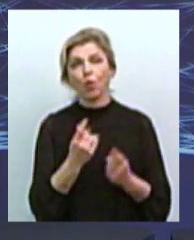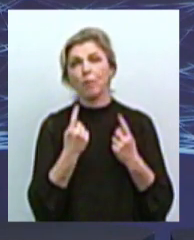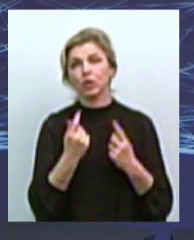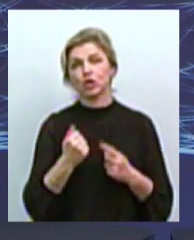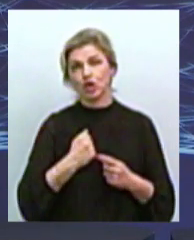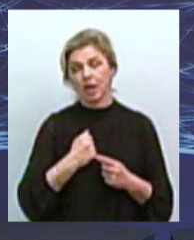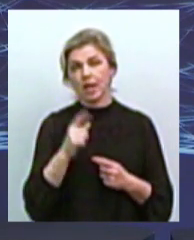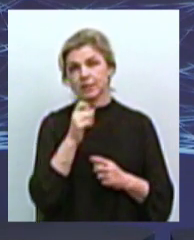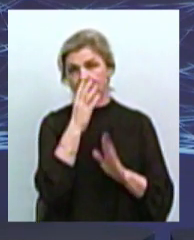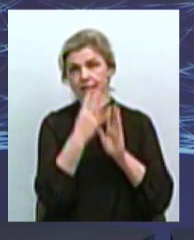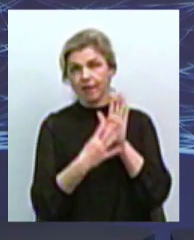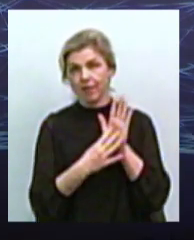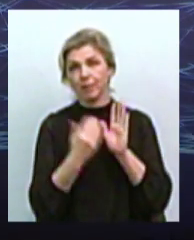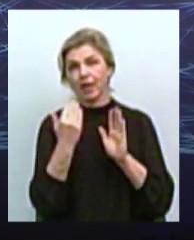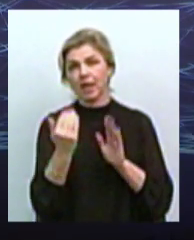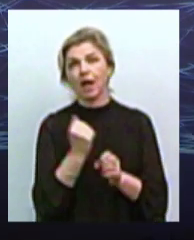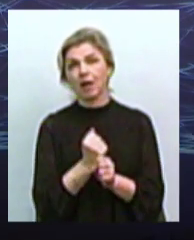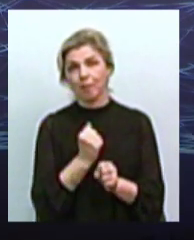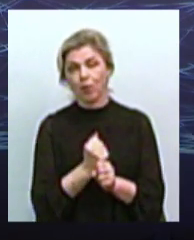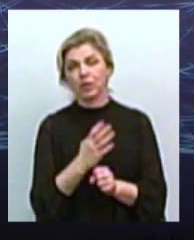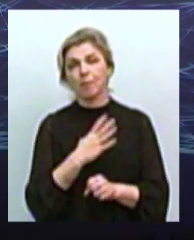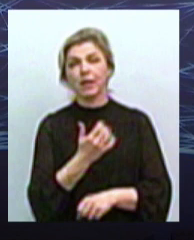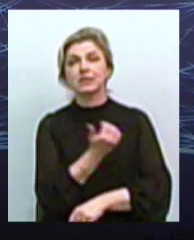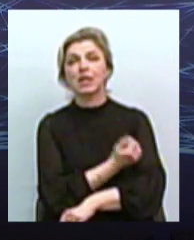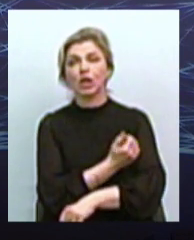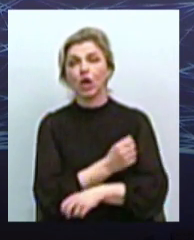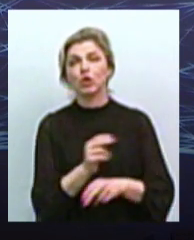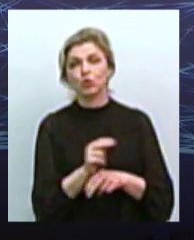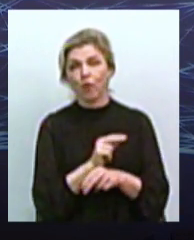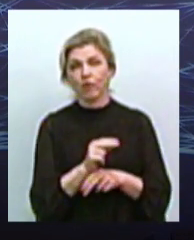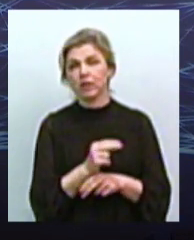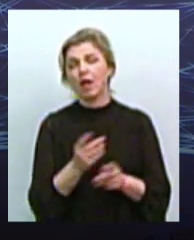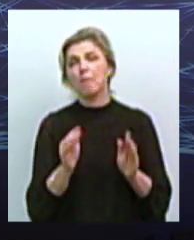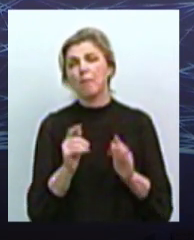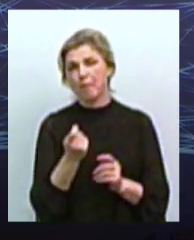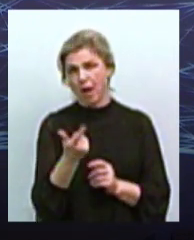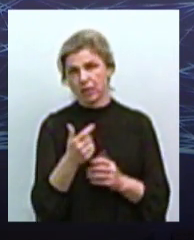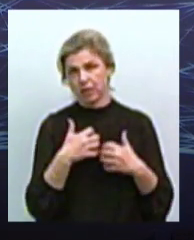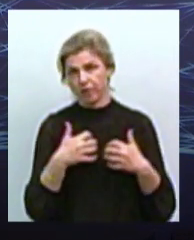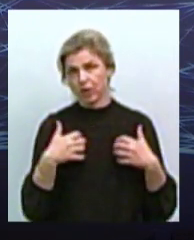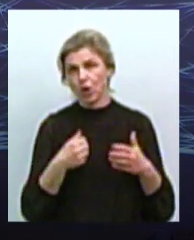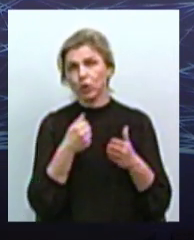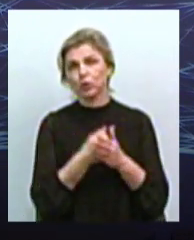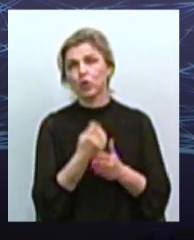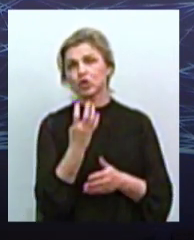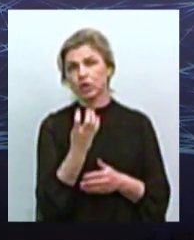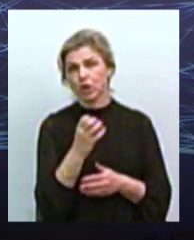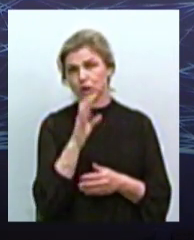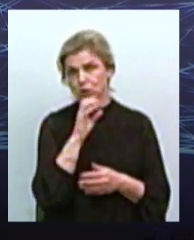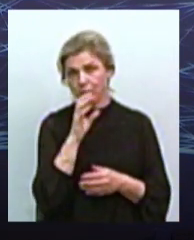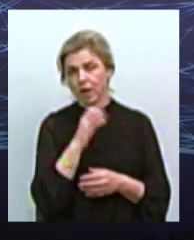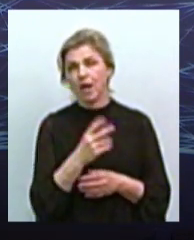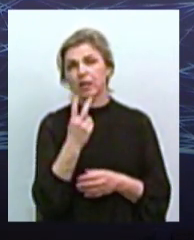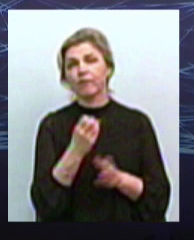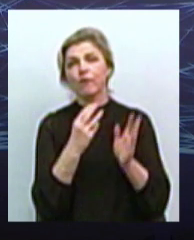9 місяців їхньої роботи було простерилізовано невелику кількість тварин, до 400. Близько 280